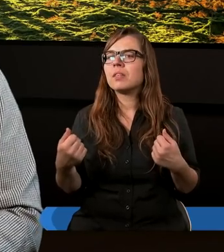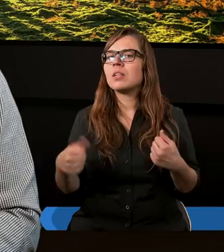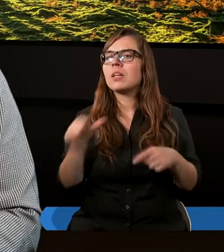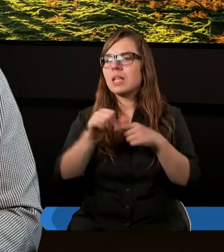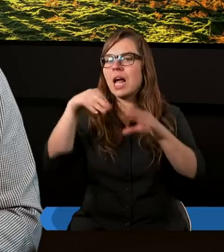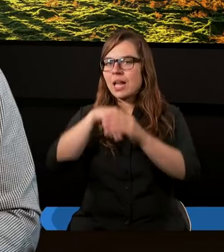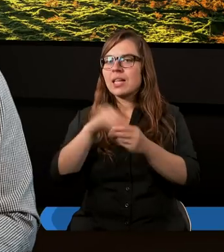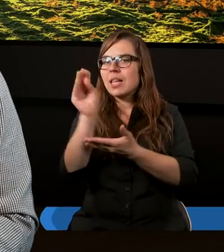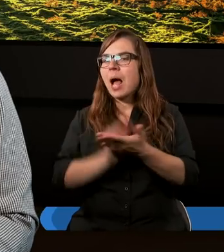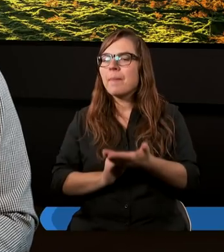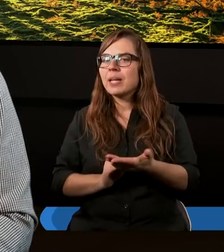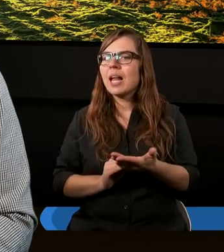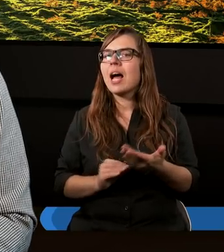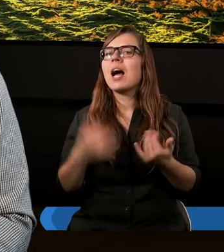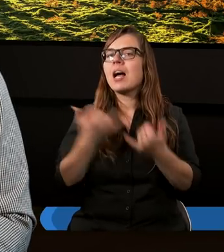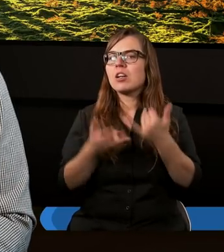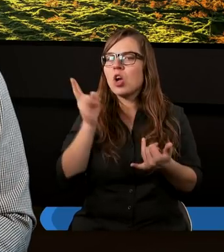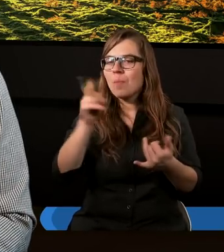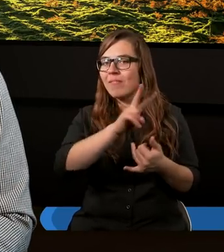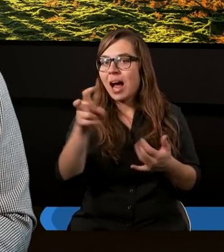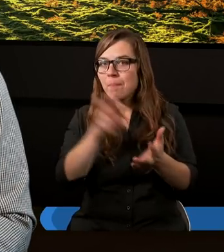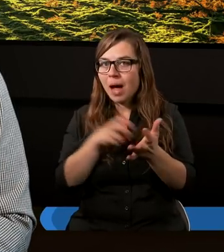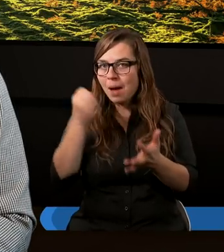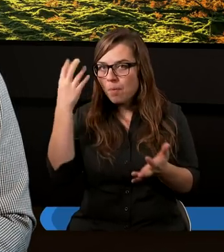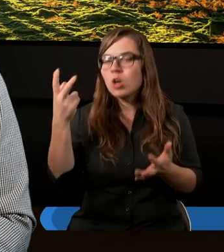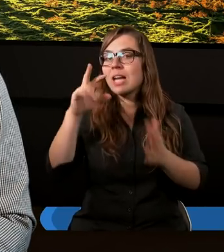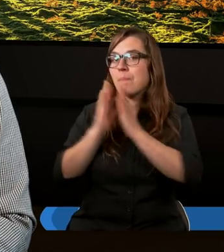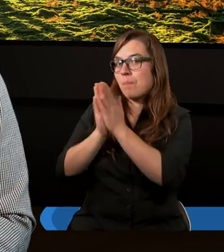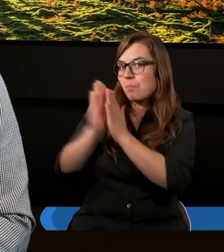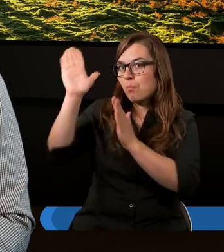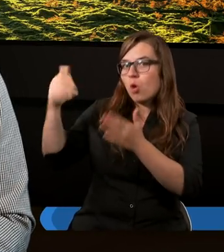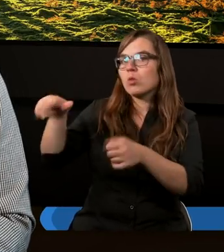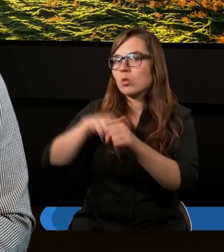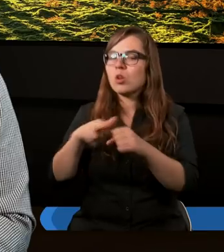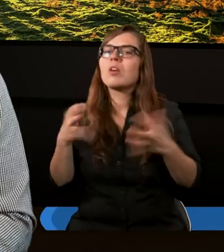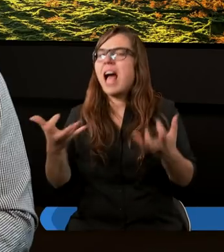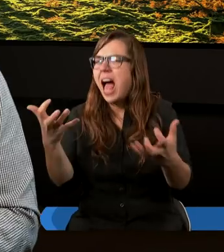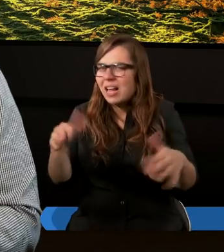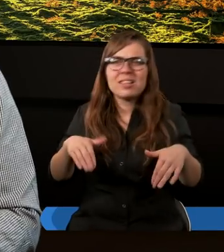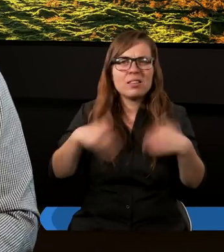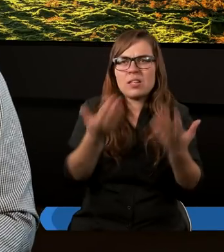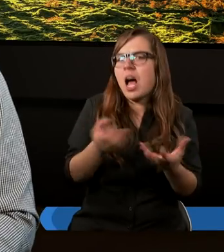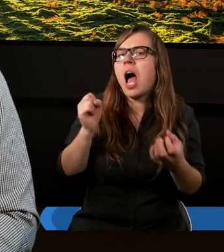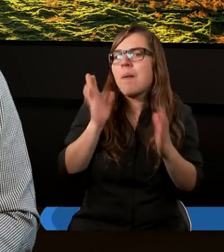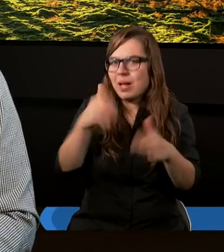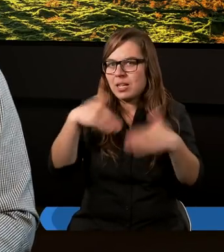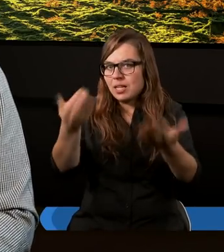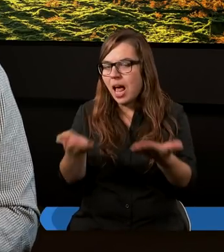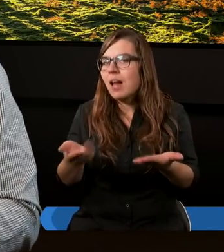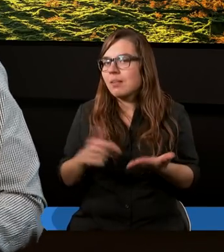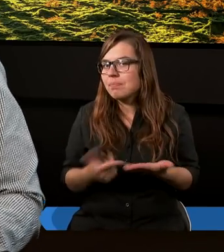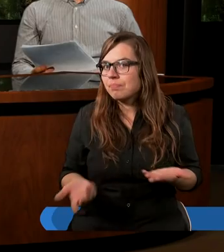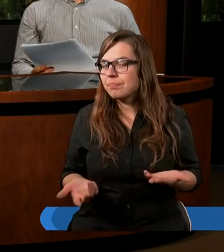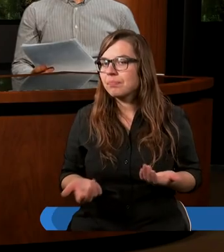Jest napisane tak. A jeśli komu z was brak mądrości, niech prosi Boga, który wszystkich obdarza chętnie i bez wypominania, a będzie mu dana.